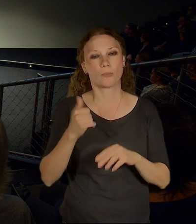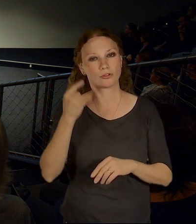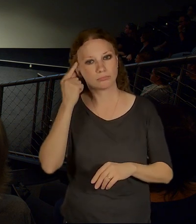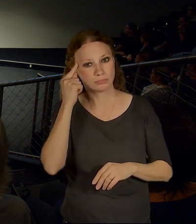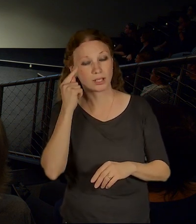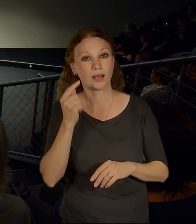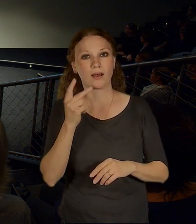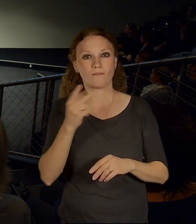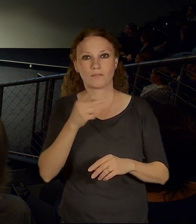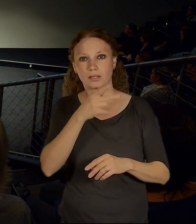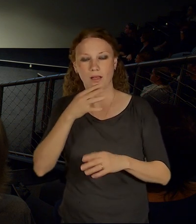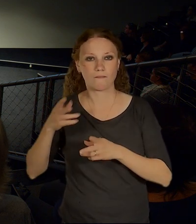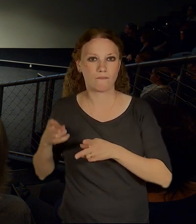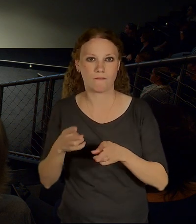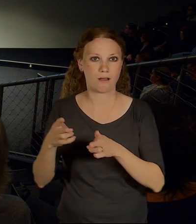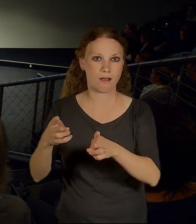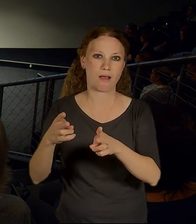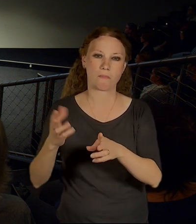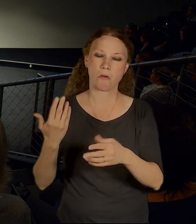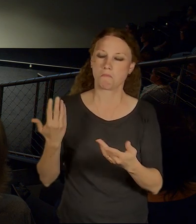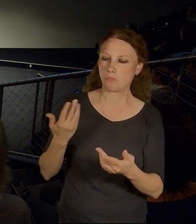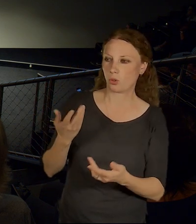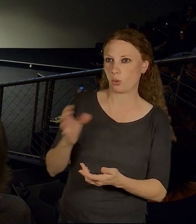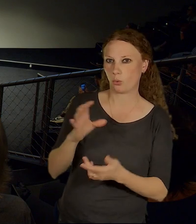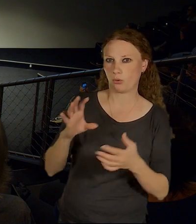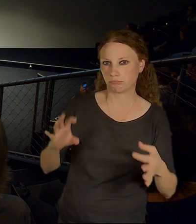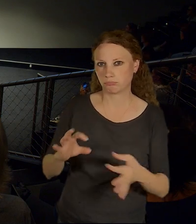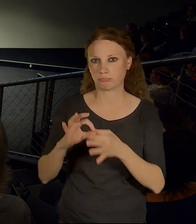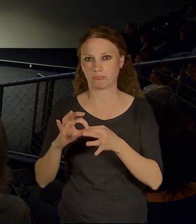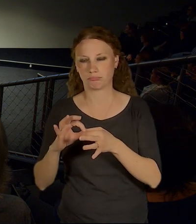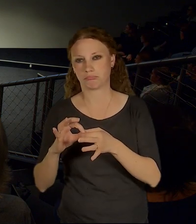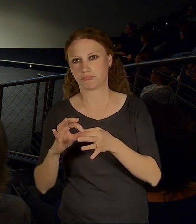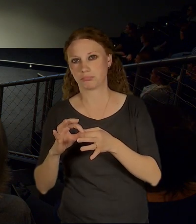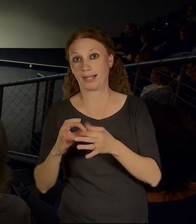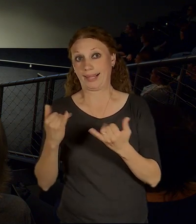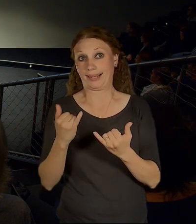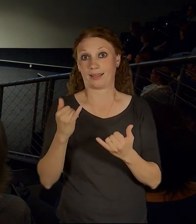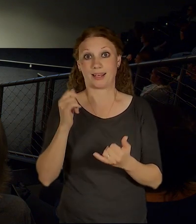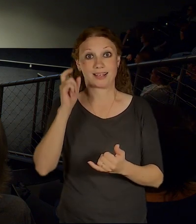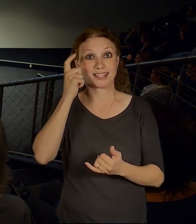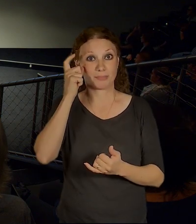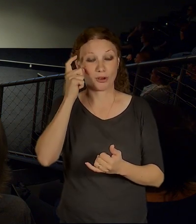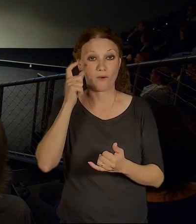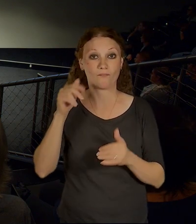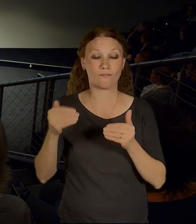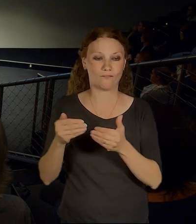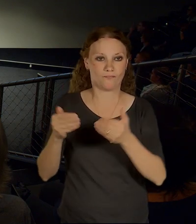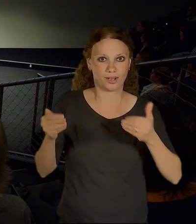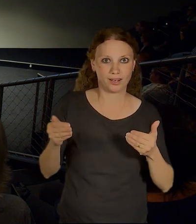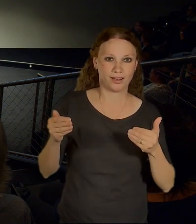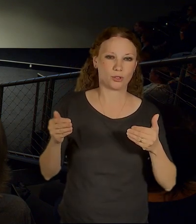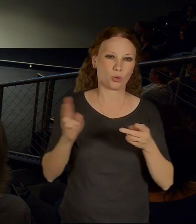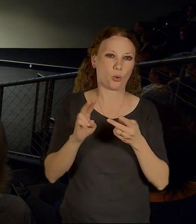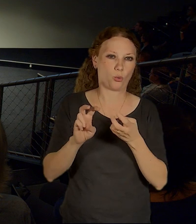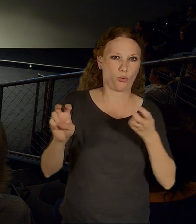dopravní infrastrukturu víc využívat, tak není snad pražský nádraží, který se tý řeky tak bezpotředně může dotknout jako